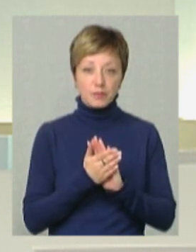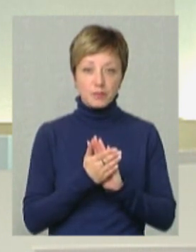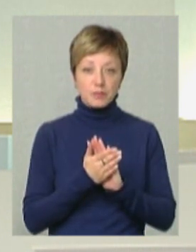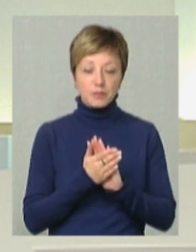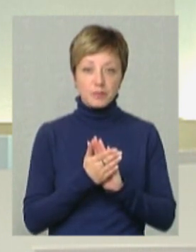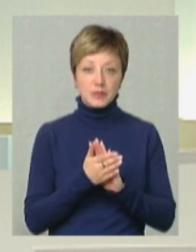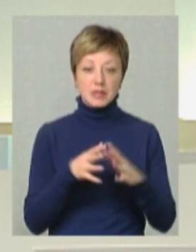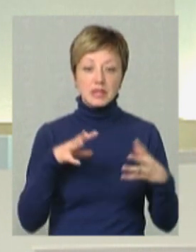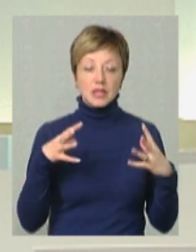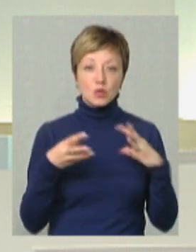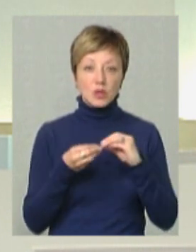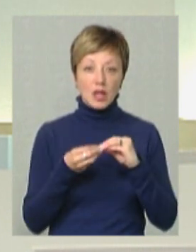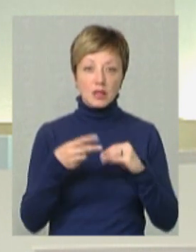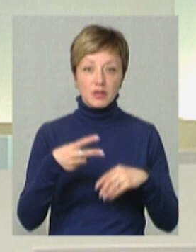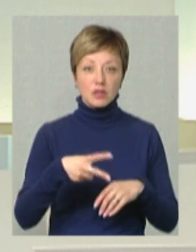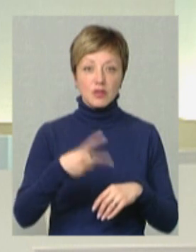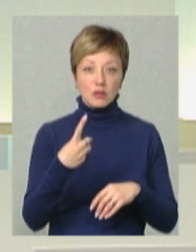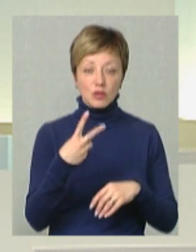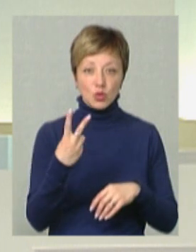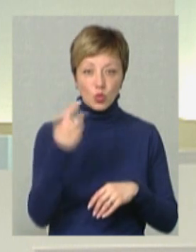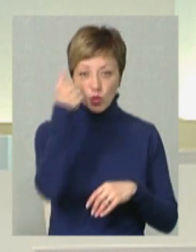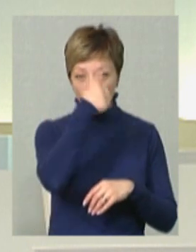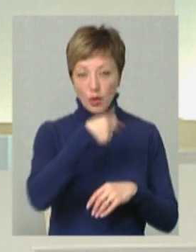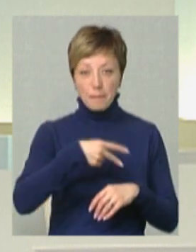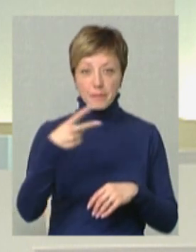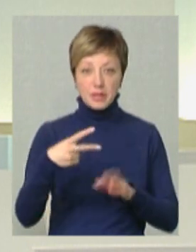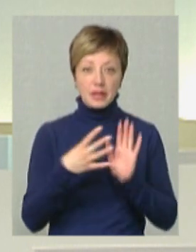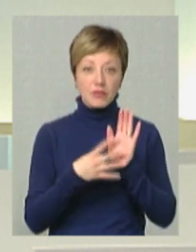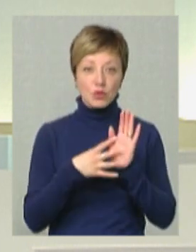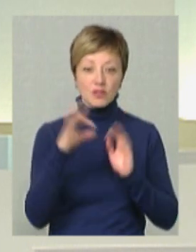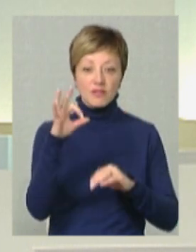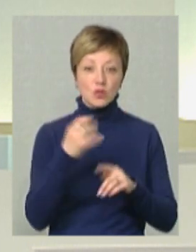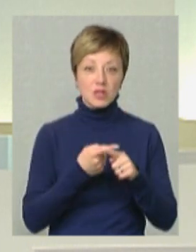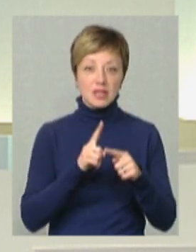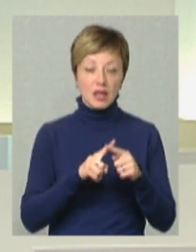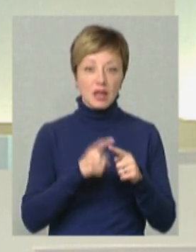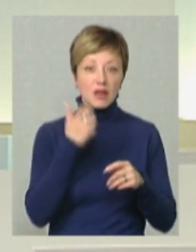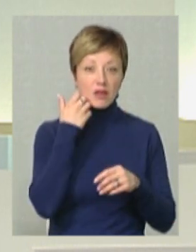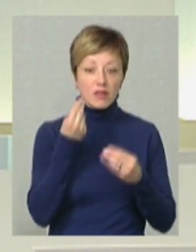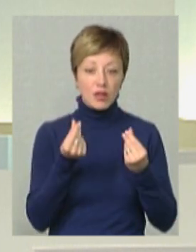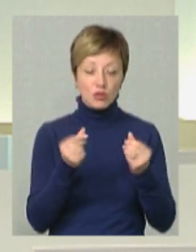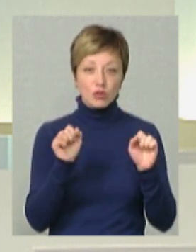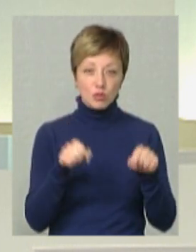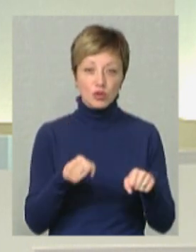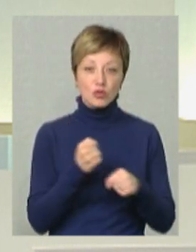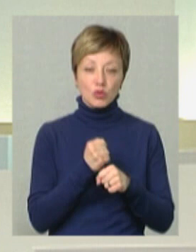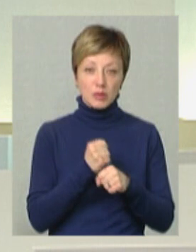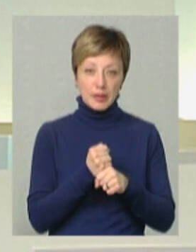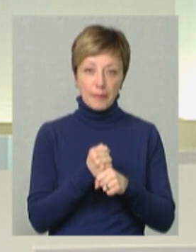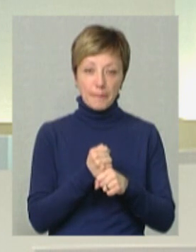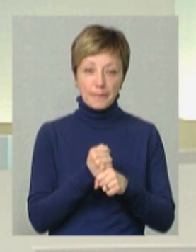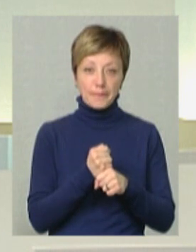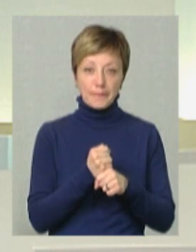що за результатами 2022 року приблизно 90% цієї ж виручки ми зможемо зробити. Тому що